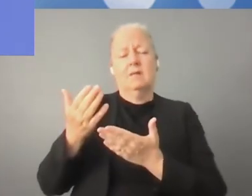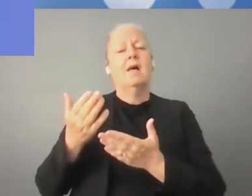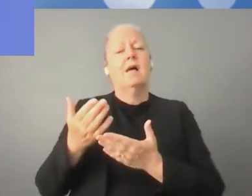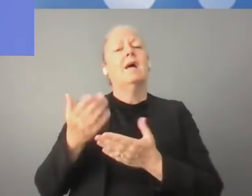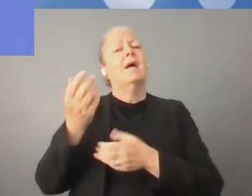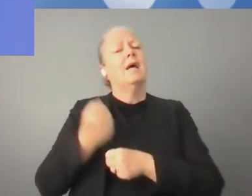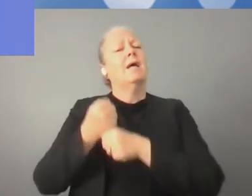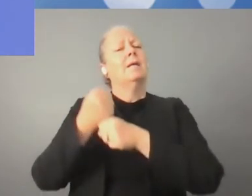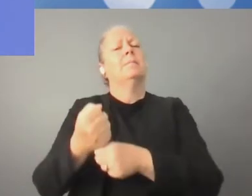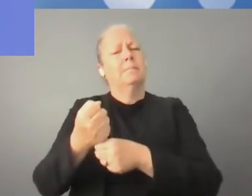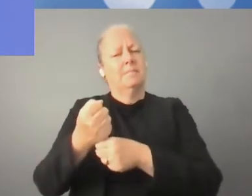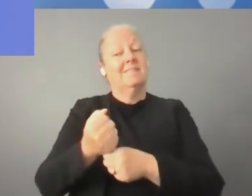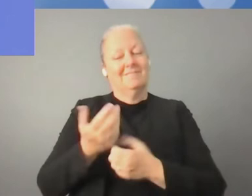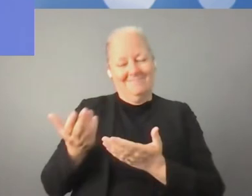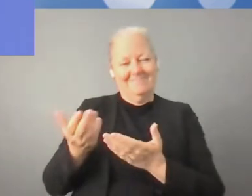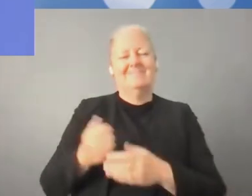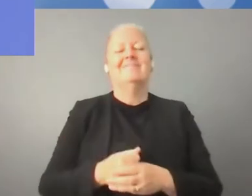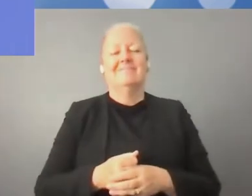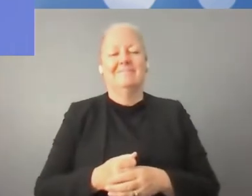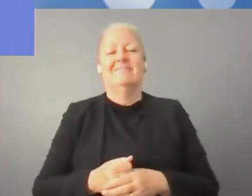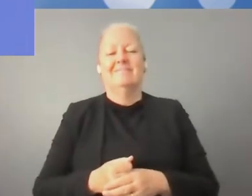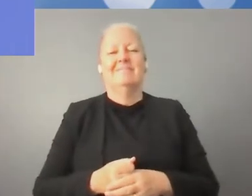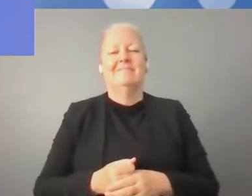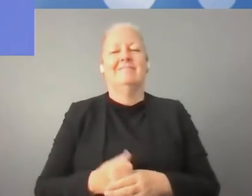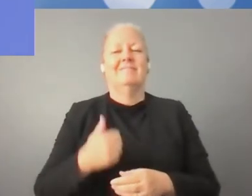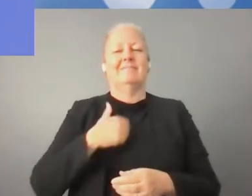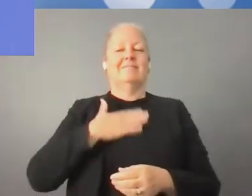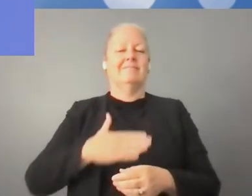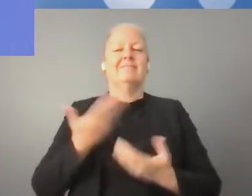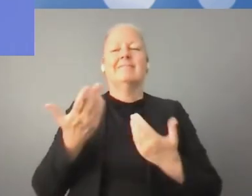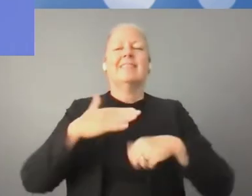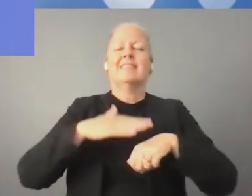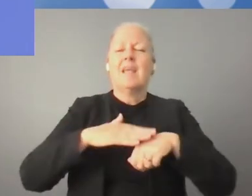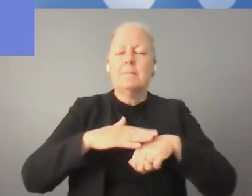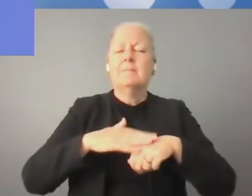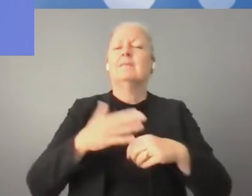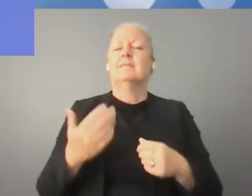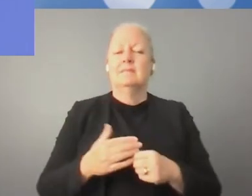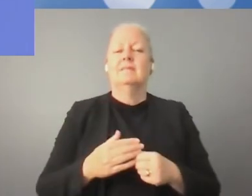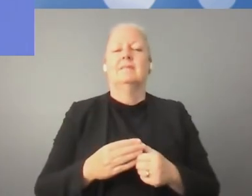rozwoju start-upom. Teraz chciałbym już przekazać głos panu ambasadorowi.